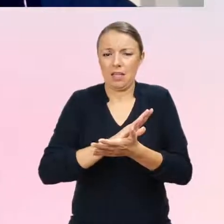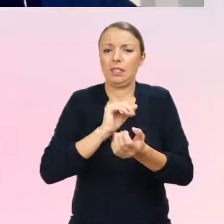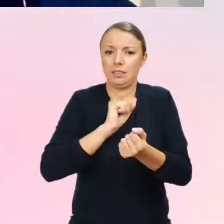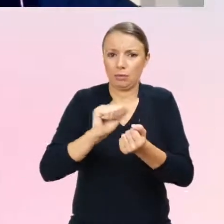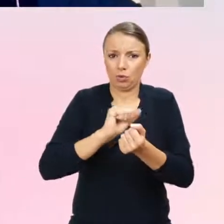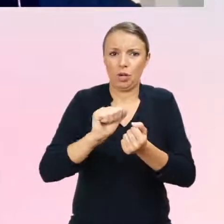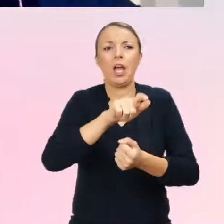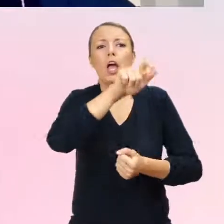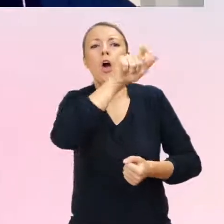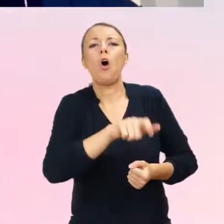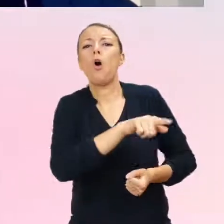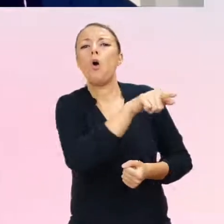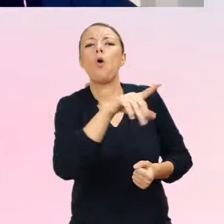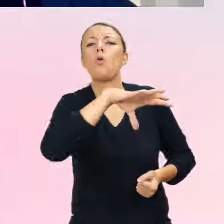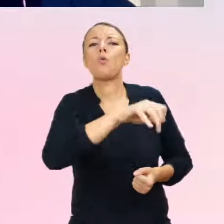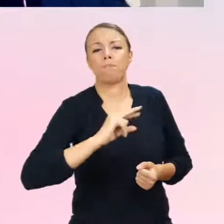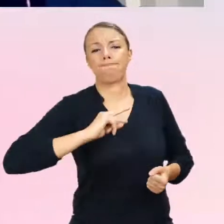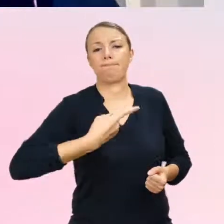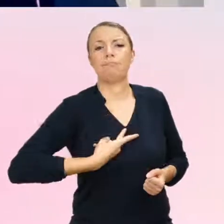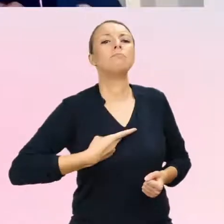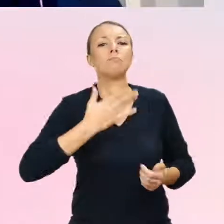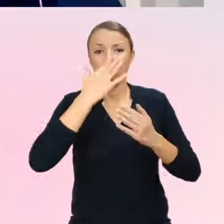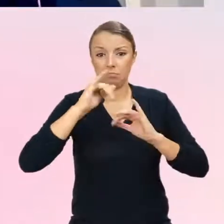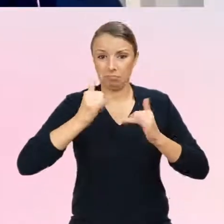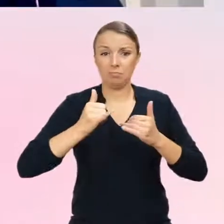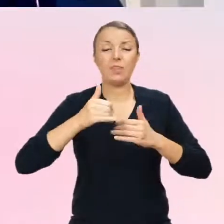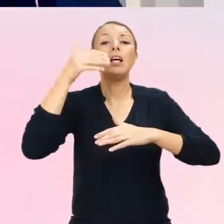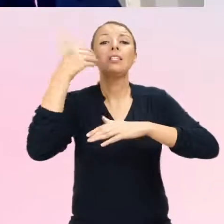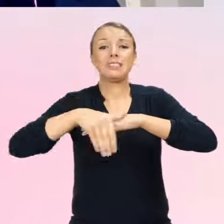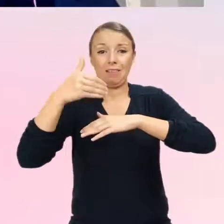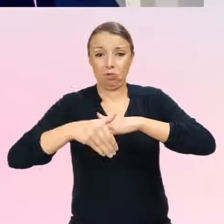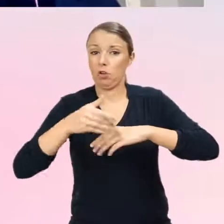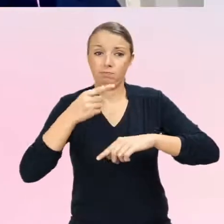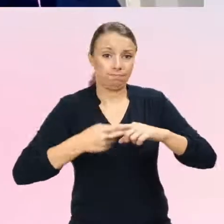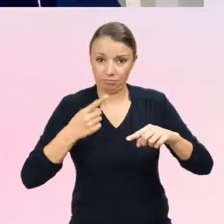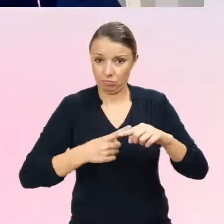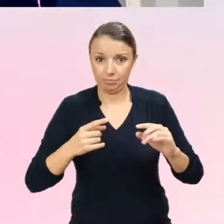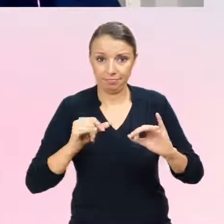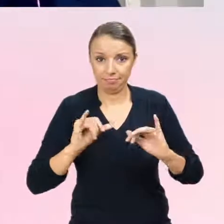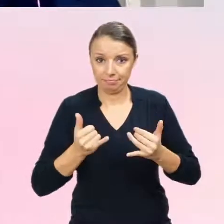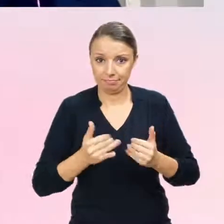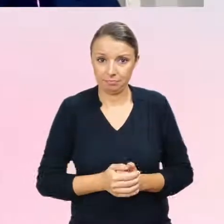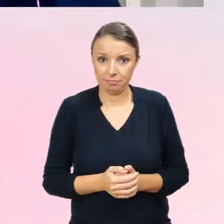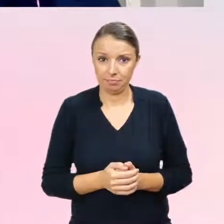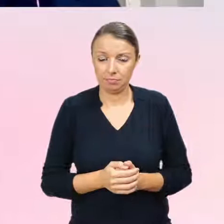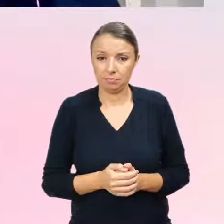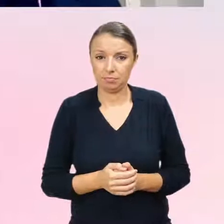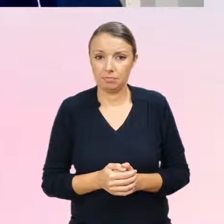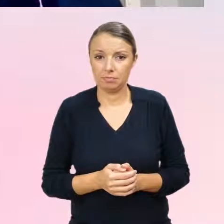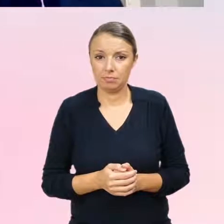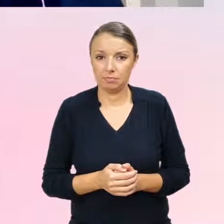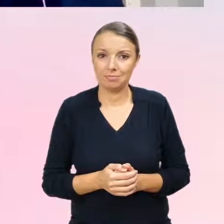transpłciowych najczęściej tym czynnikiem zewnętrznym jest podjęcie z jednej strony i